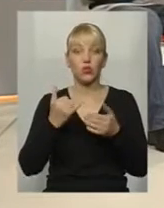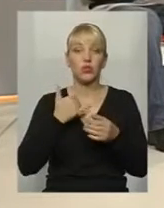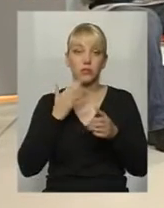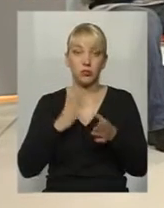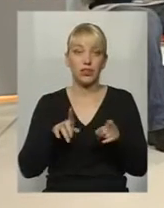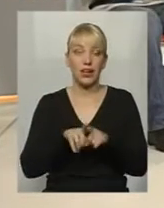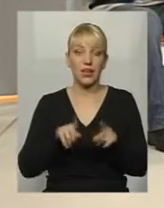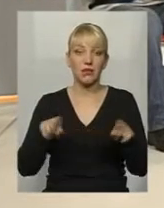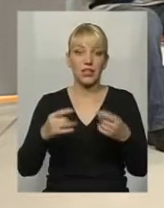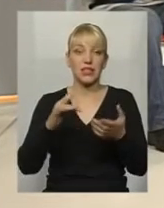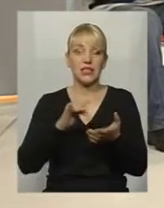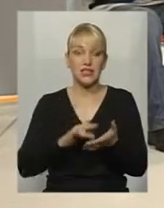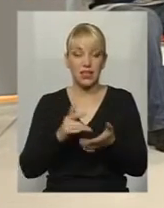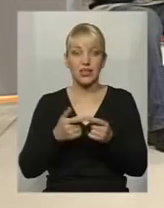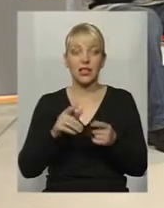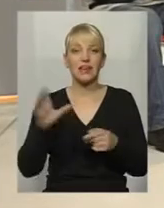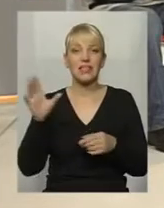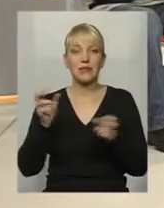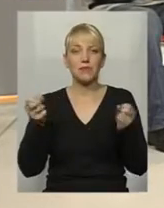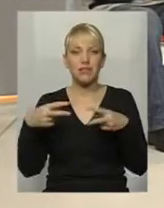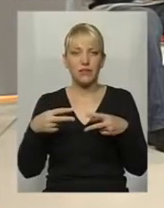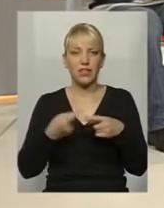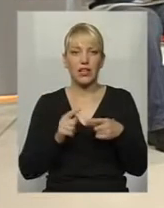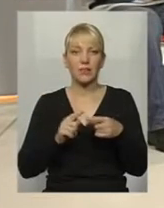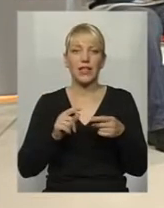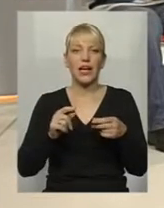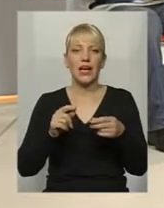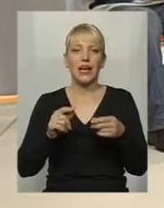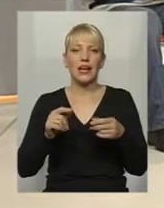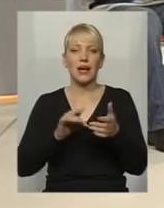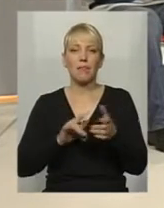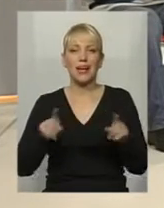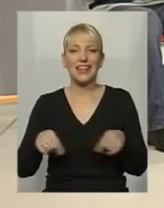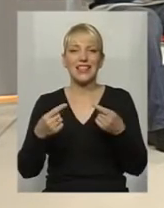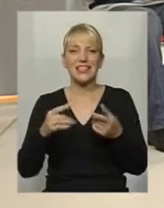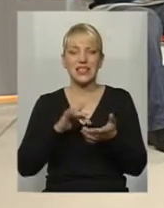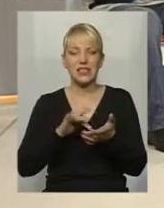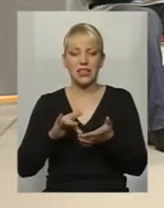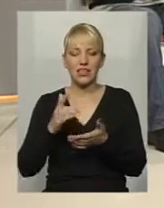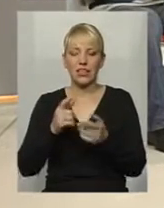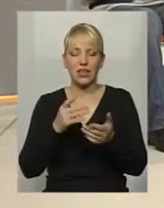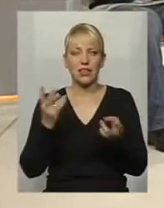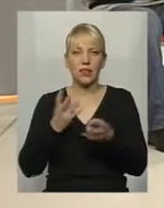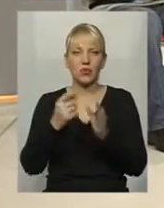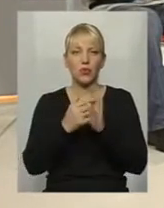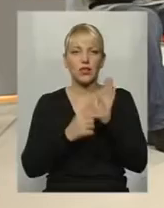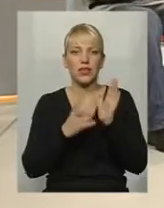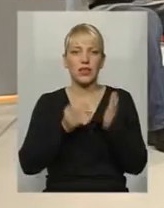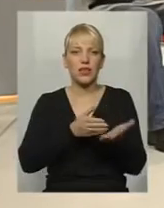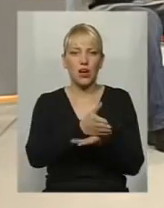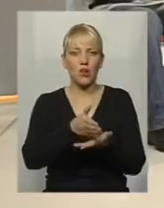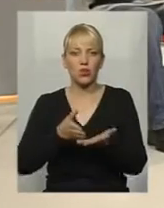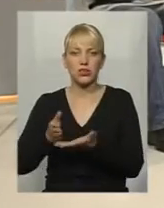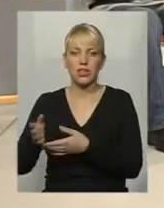роботи, тим більше специфіка всіх реабілітаційних центрів розділяється на певні підрозділи, напрями свої. І для незрячих людей